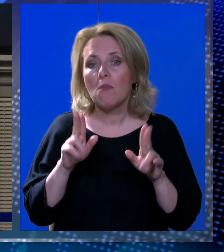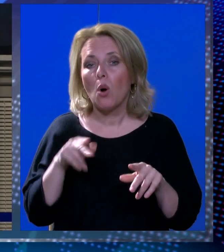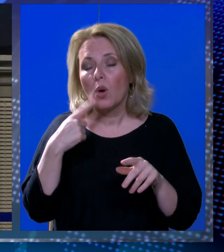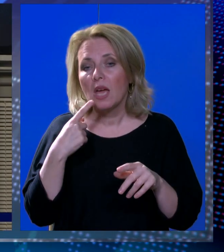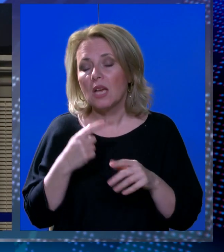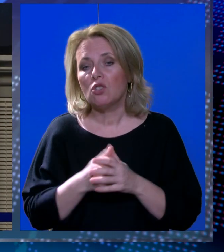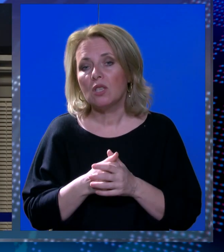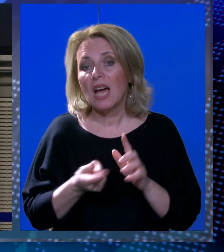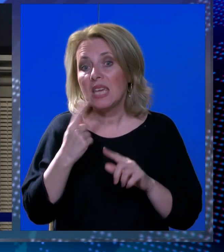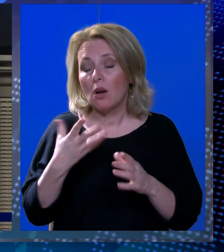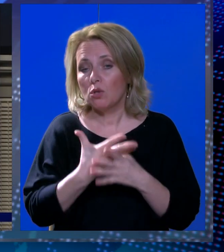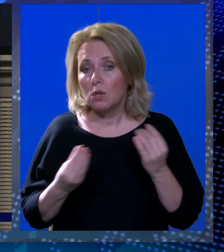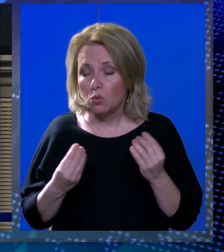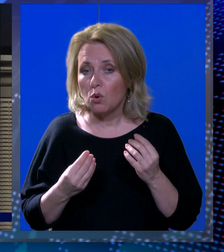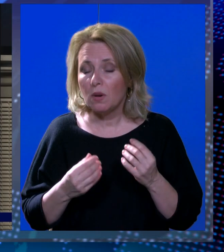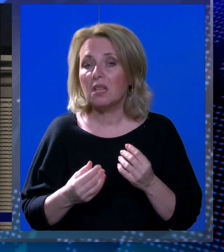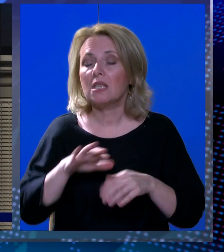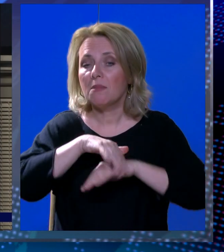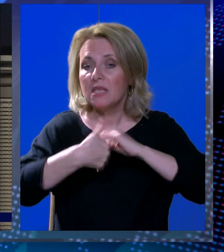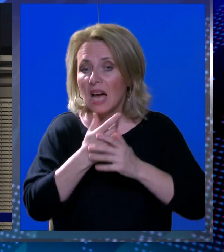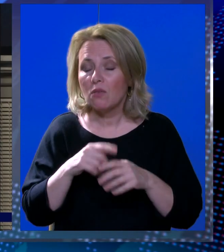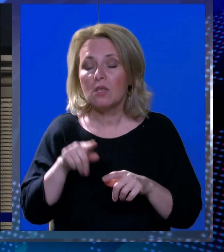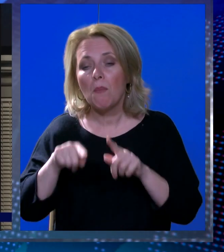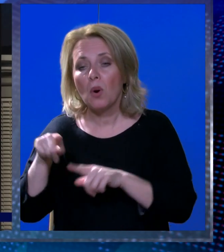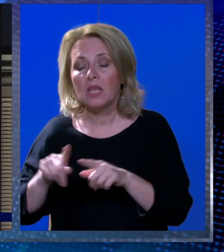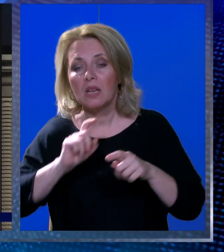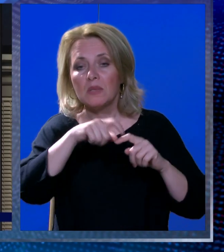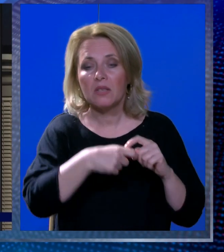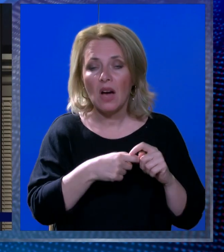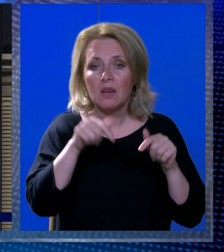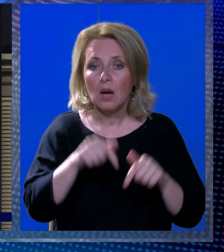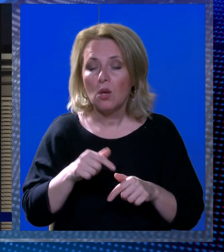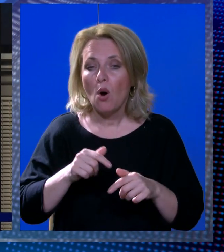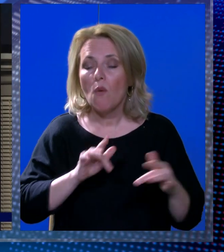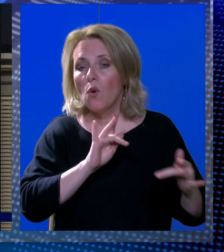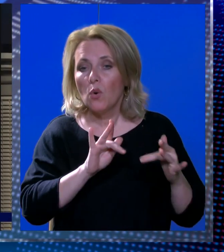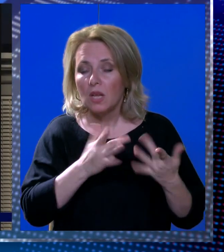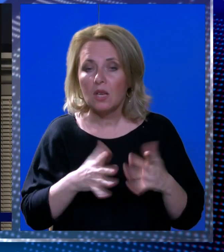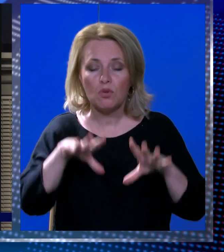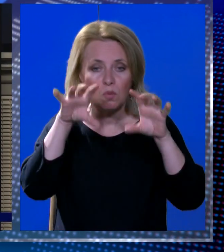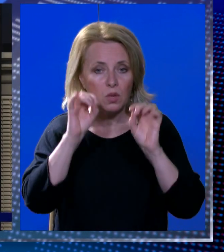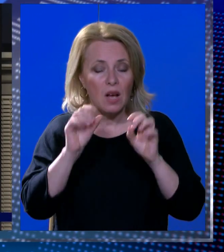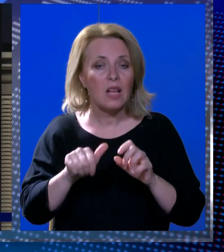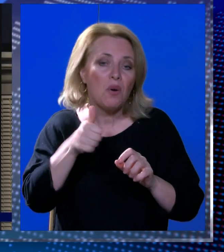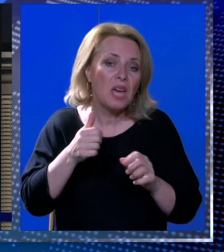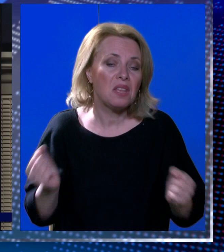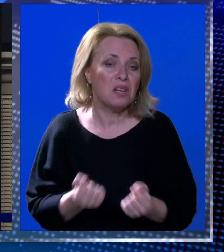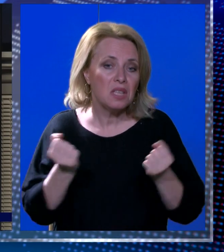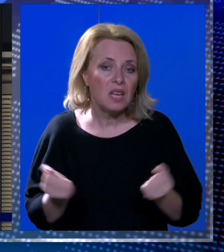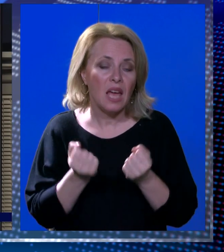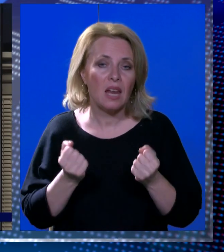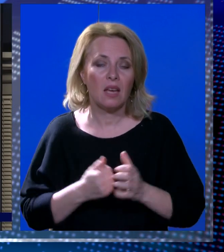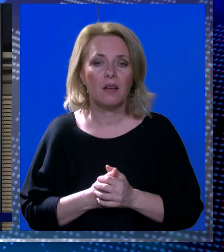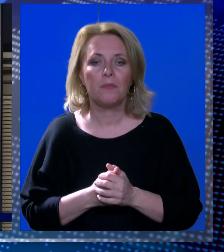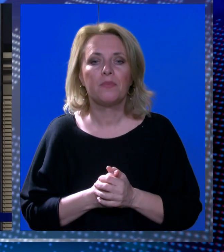mogu reći da evo, iako smo izgubili, da sam zadovoljan sa pojedini stvarima. I ovu utakmicu smo i shvatili kao jedan trening za